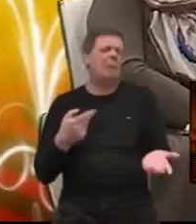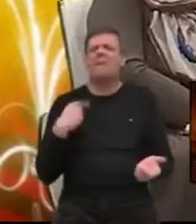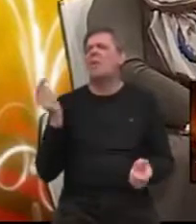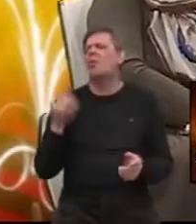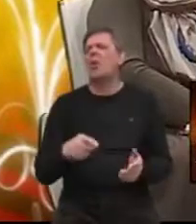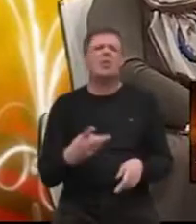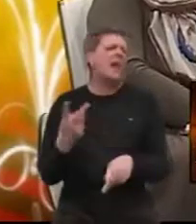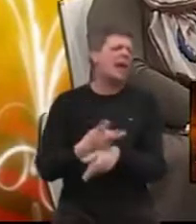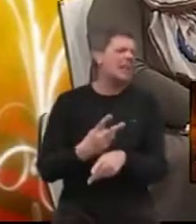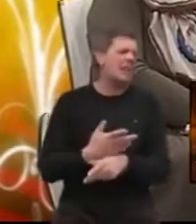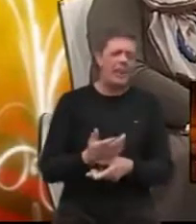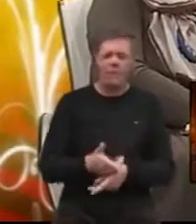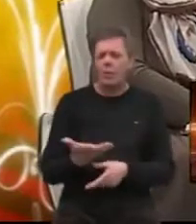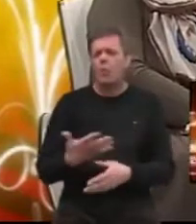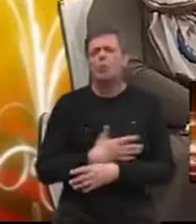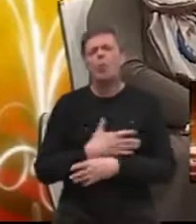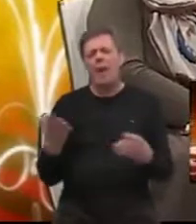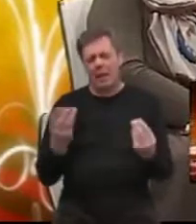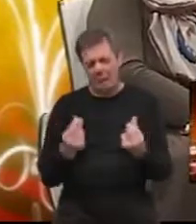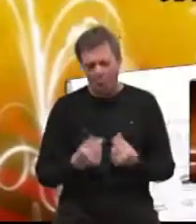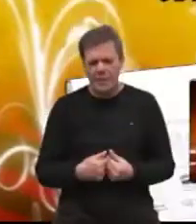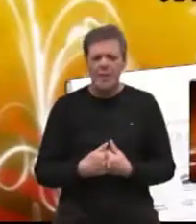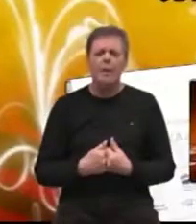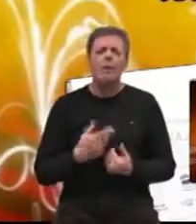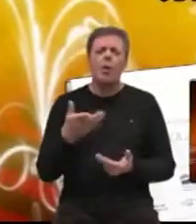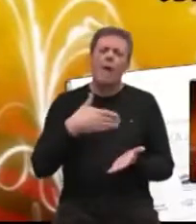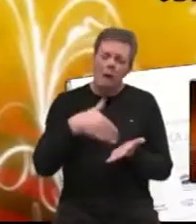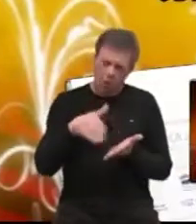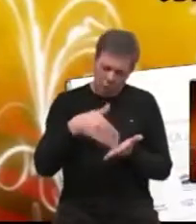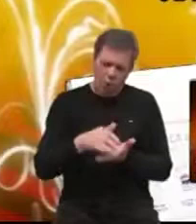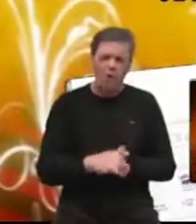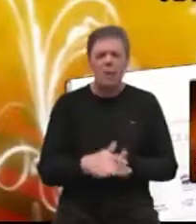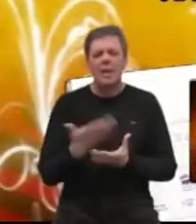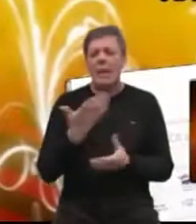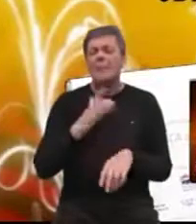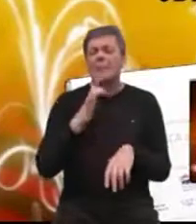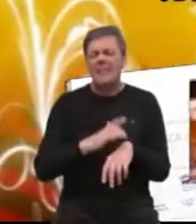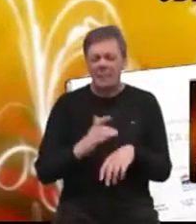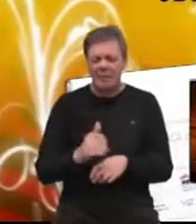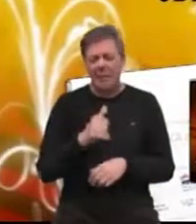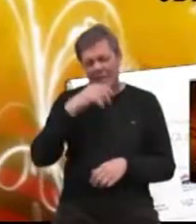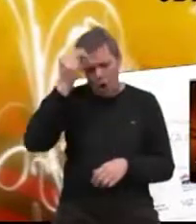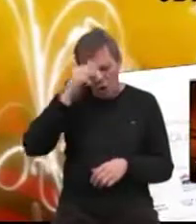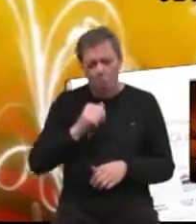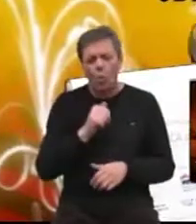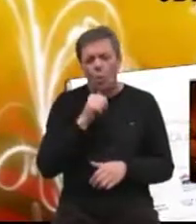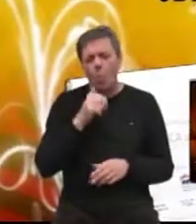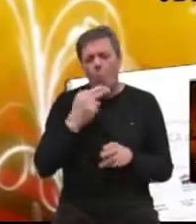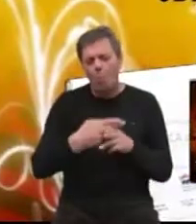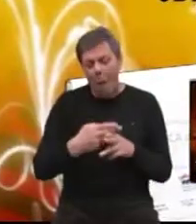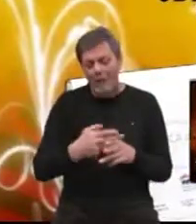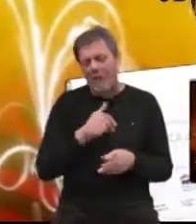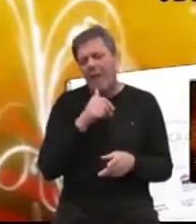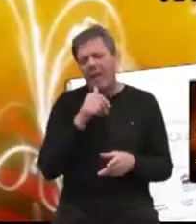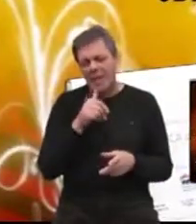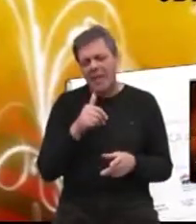dođete, rezervirate ovo ono. To su silni novci koje vi utrošite da bi sensibilizirali i struku i bolestne,